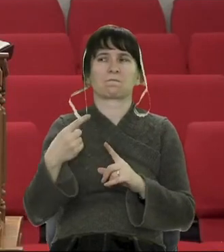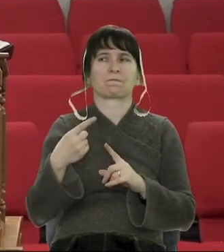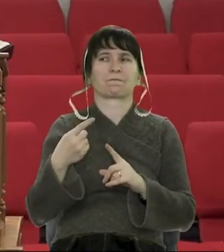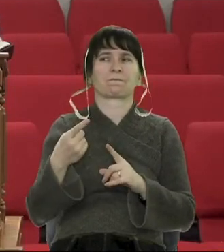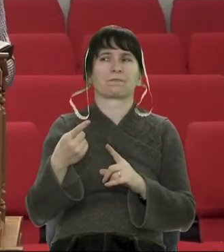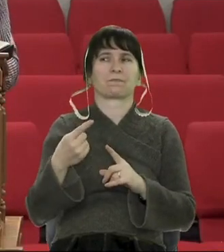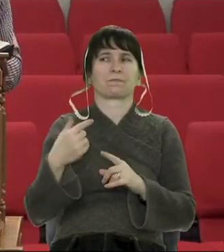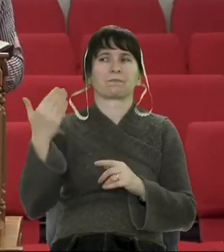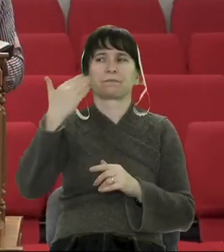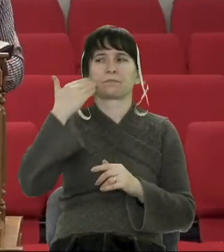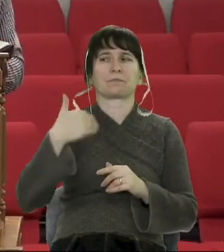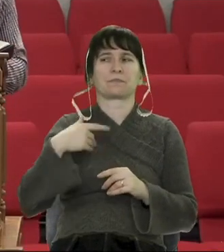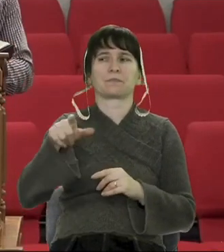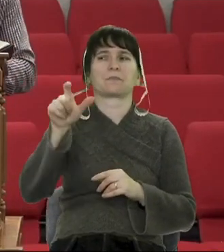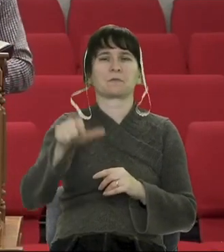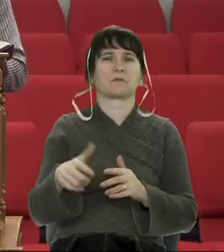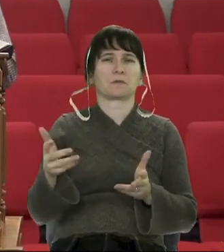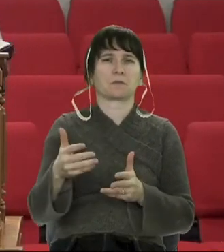сказати про ту людину?